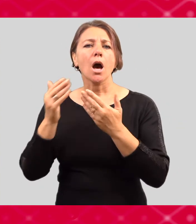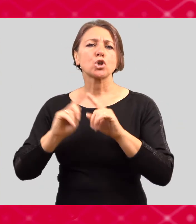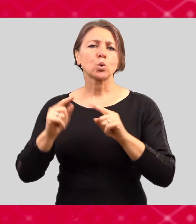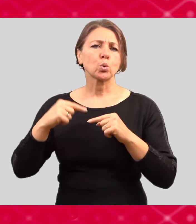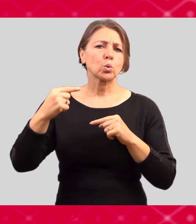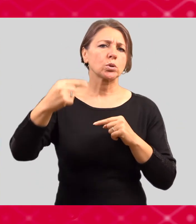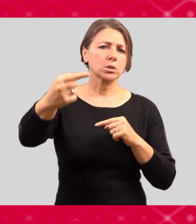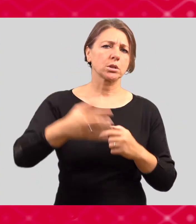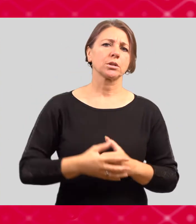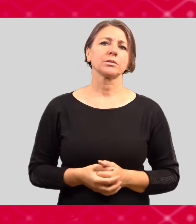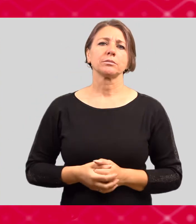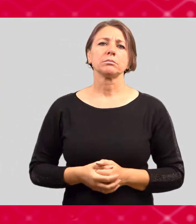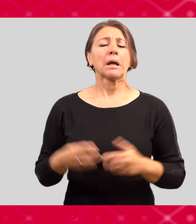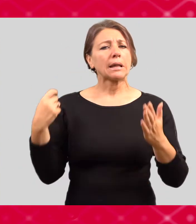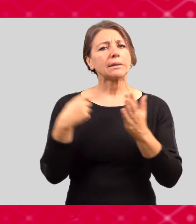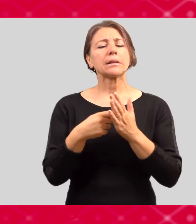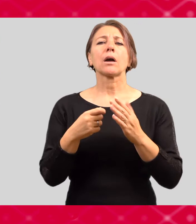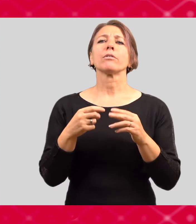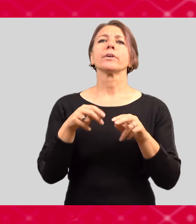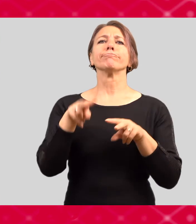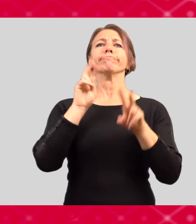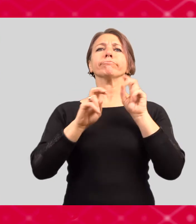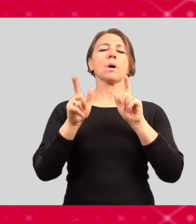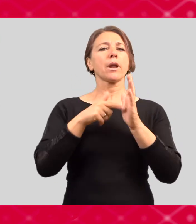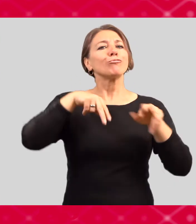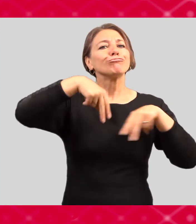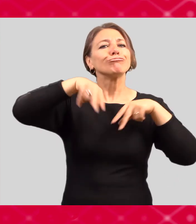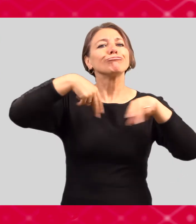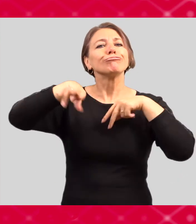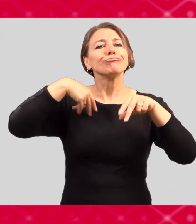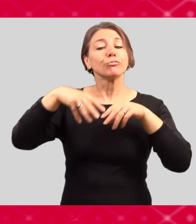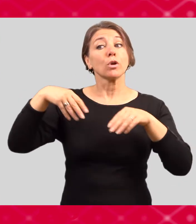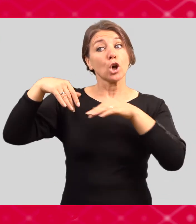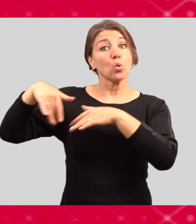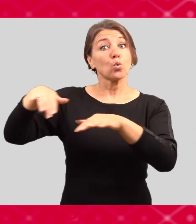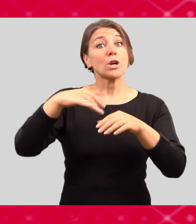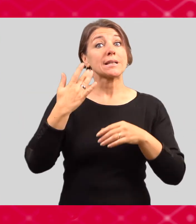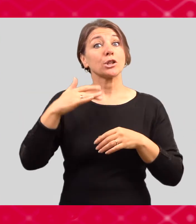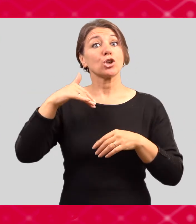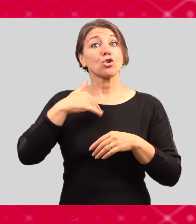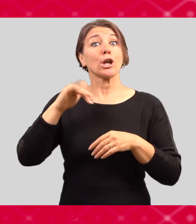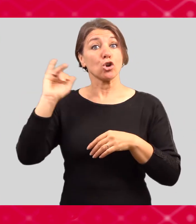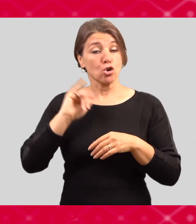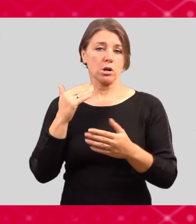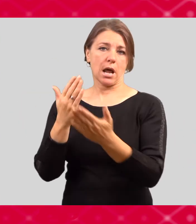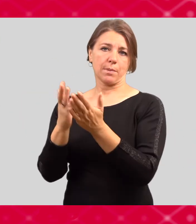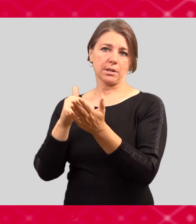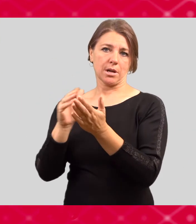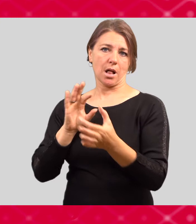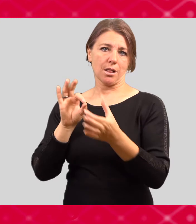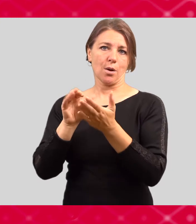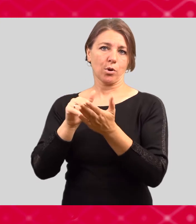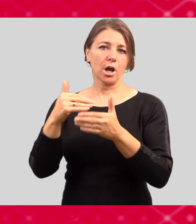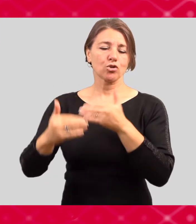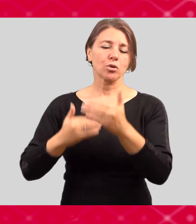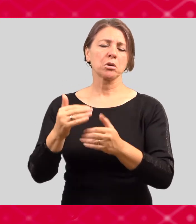interaktivní a jsou tedy pro účastníky letní školy, jsou několikahodinové a